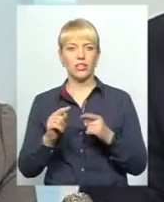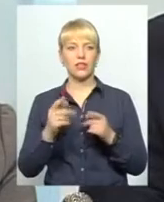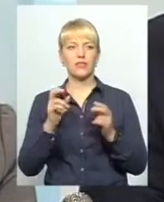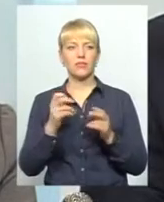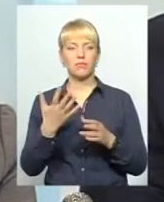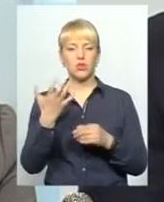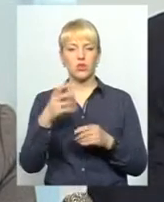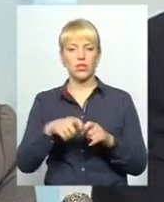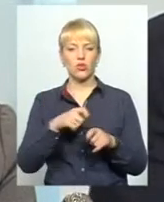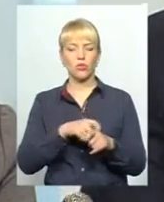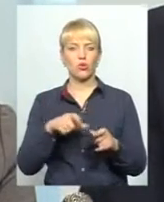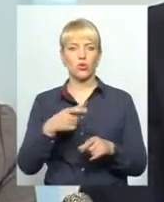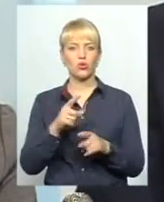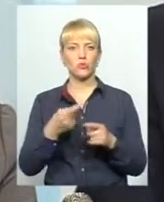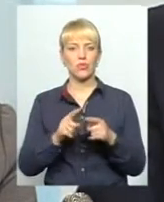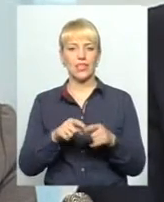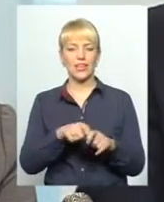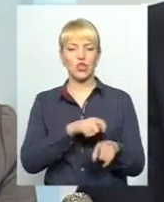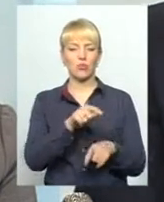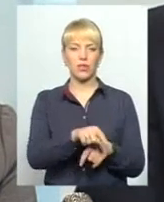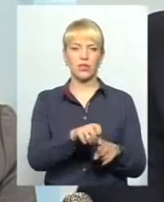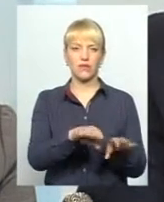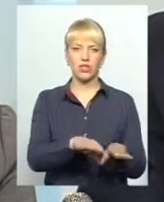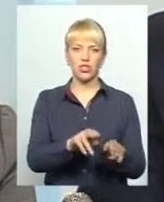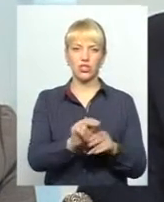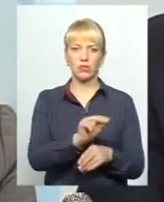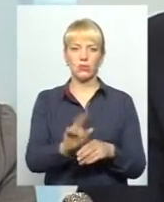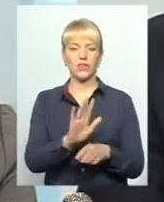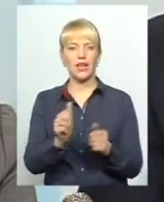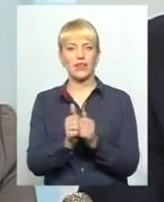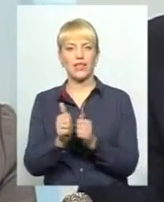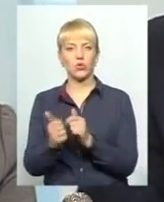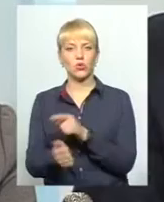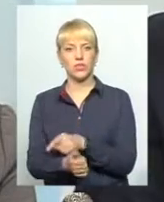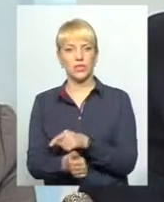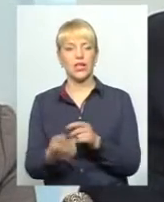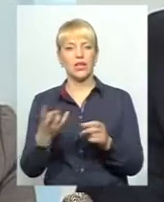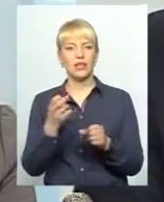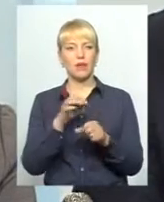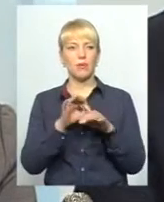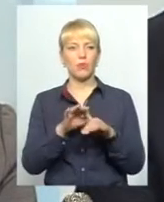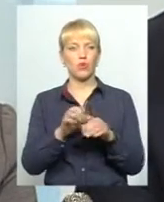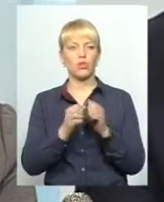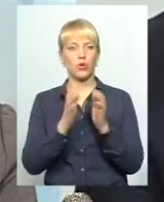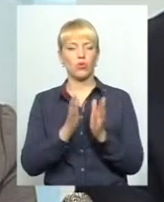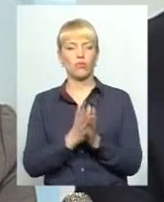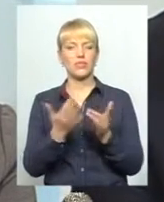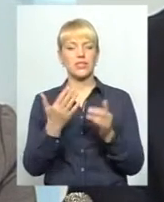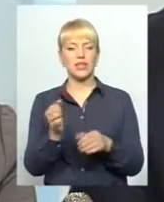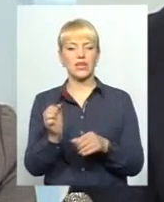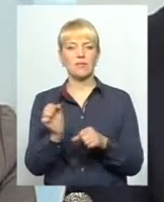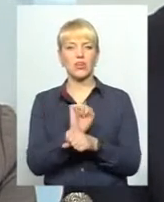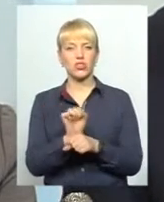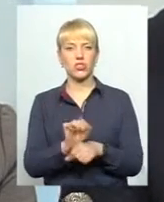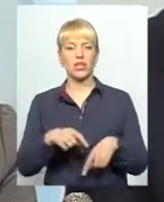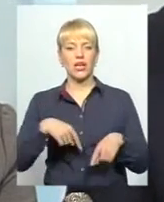кілометра дороги? Чому цей кілометр, а не сусідній? Тобто ми повинні виходити комплексно. Скільки автобусів, машин їздить по цій дорозі?